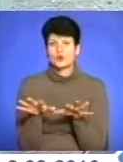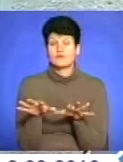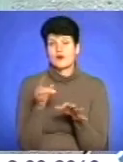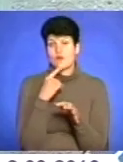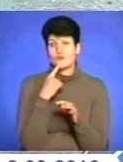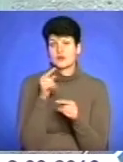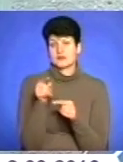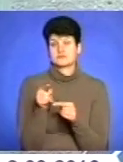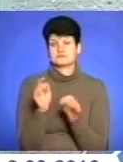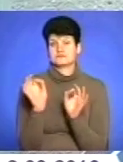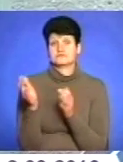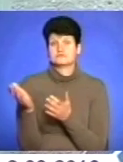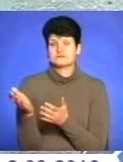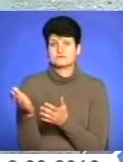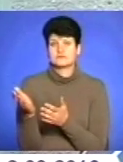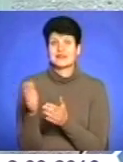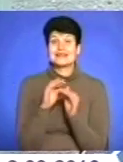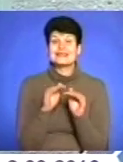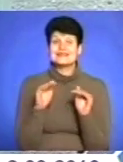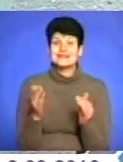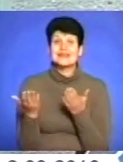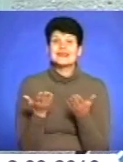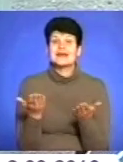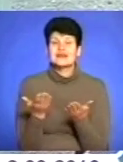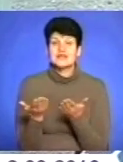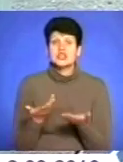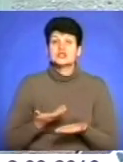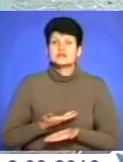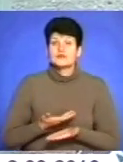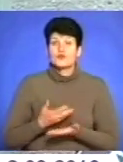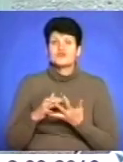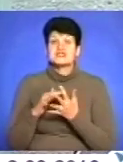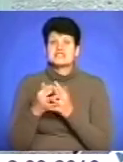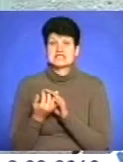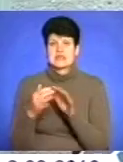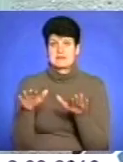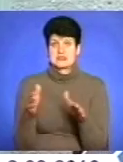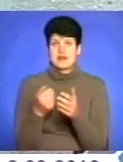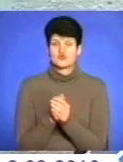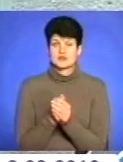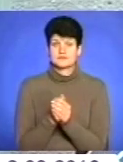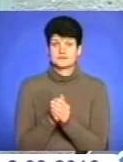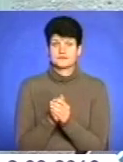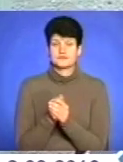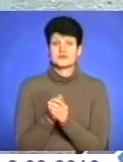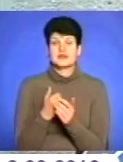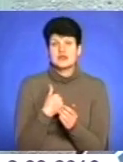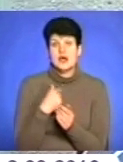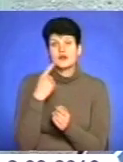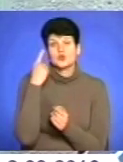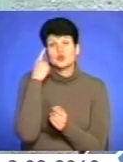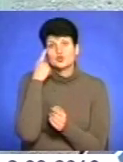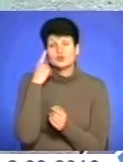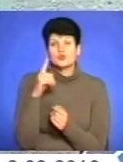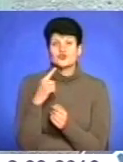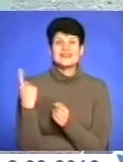доволі категорично. І діти, які проживають у сільській місцевості. І я думаю, що тут